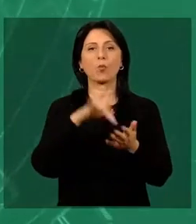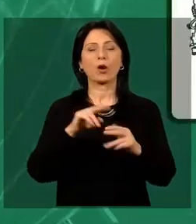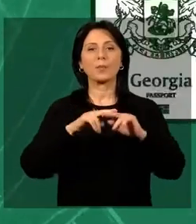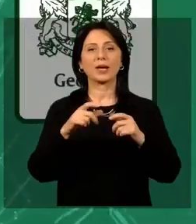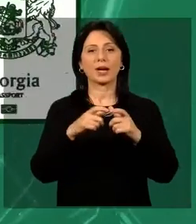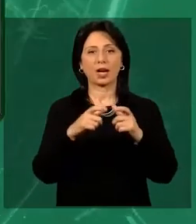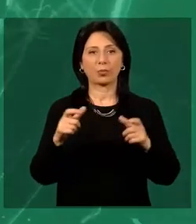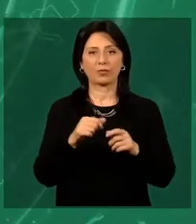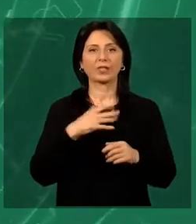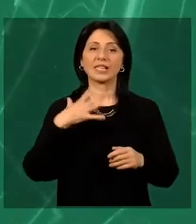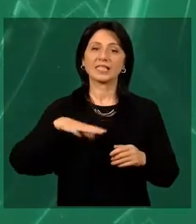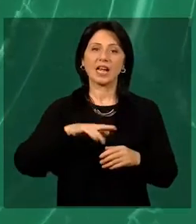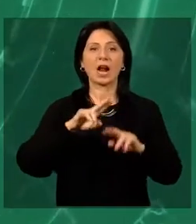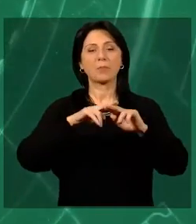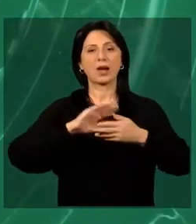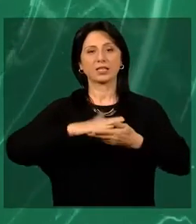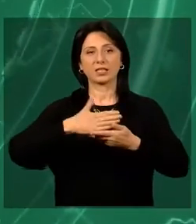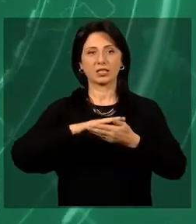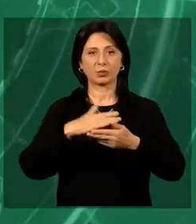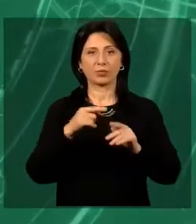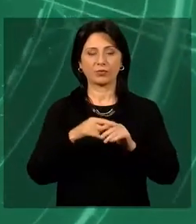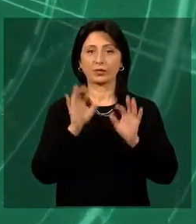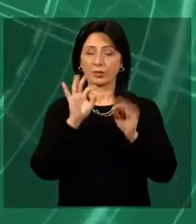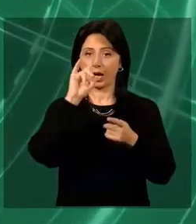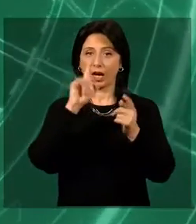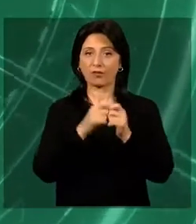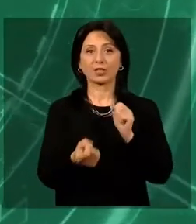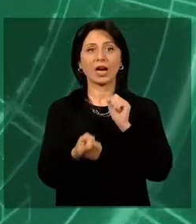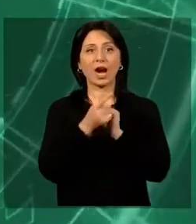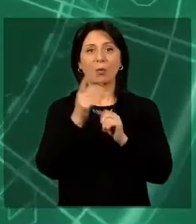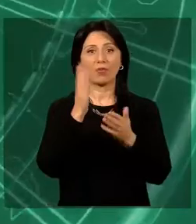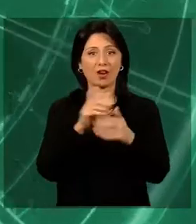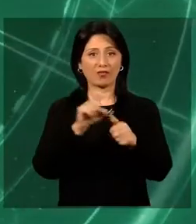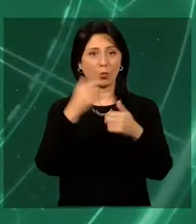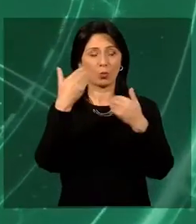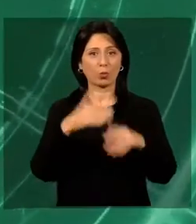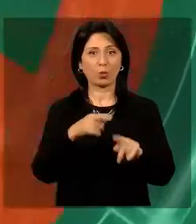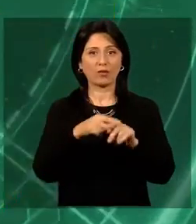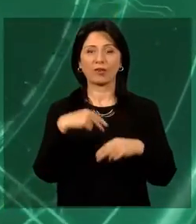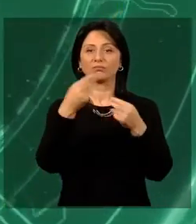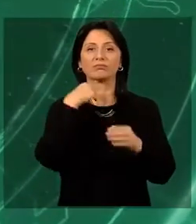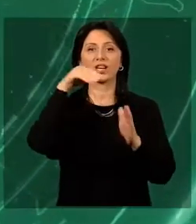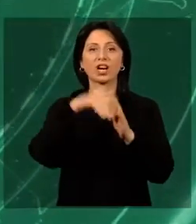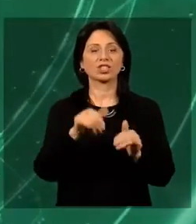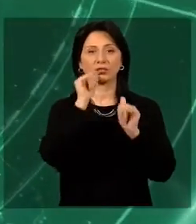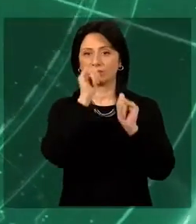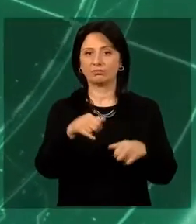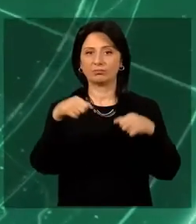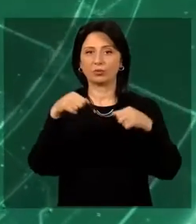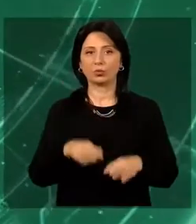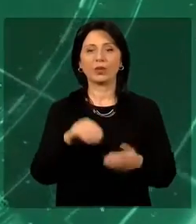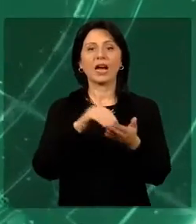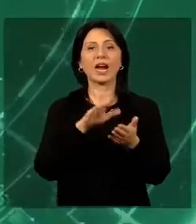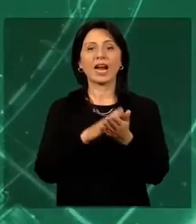հաստատող պաստատող տեկամ Վրաստանի կաղաքացու անձնագիրը։ Հիշեք, եթե ձեզ մոտ հայտնուվի պիտակավորում, ձերս չի թույլադրվի մասնակծել կվիարկությանը։